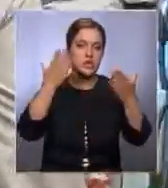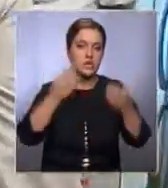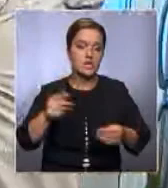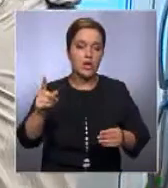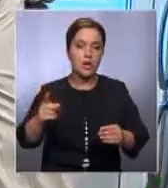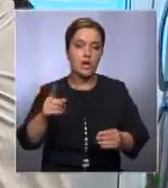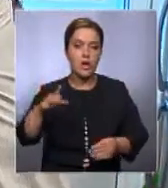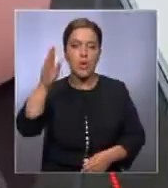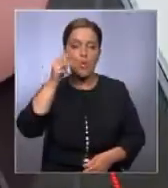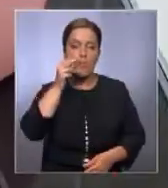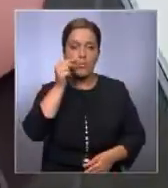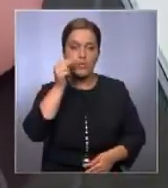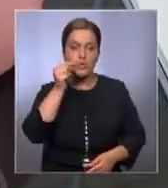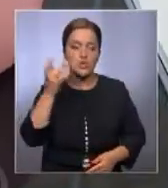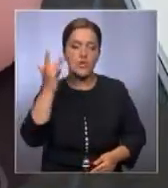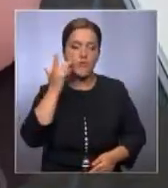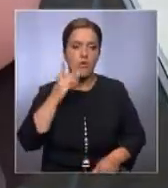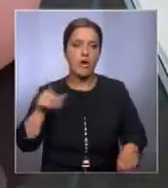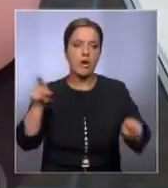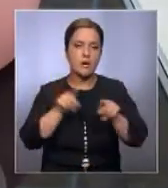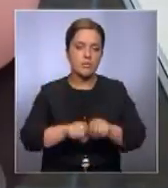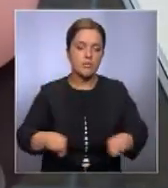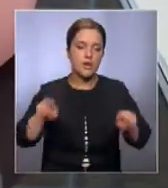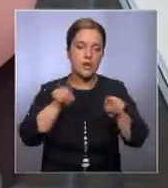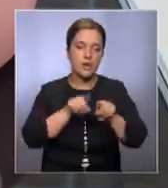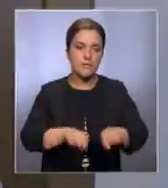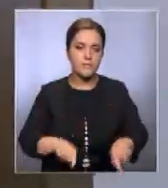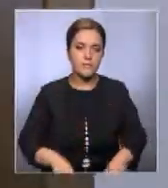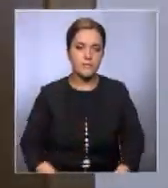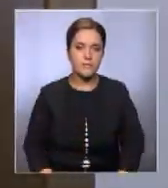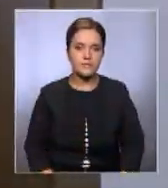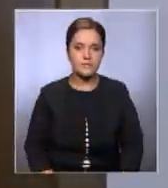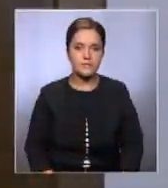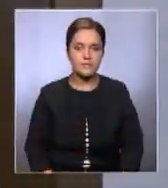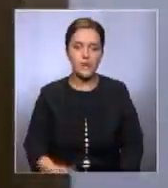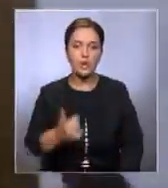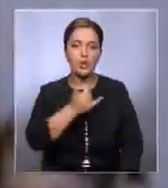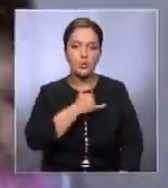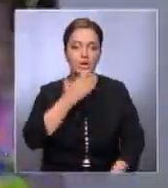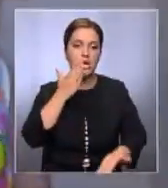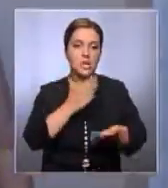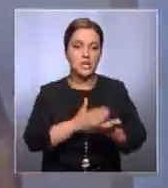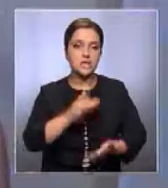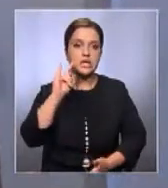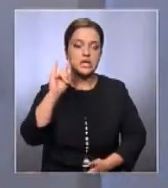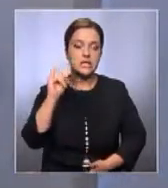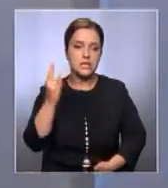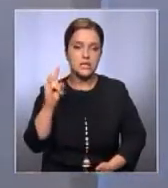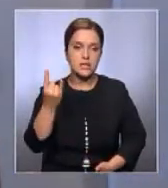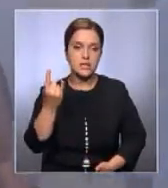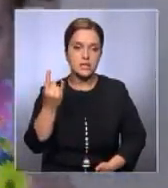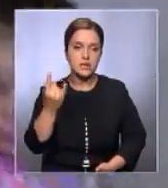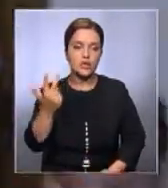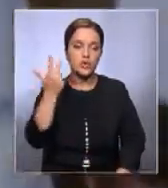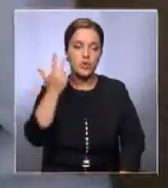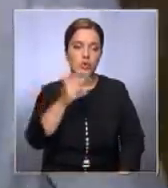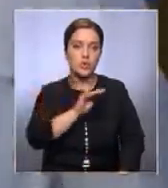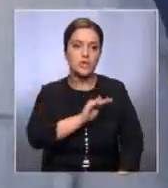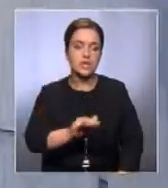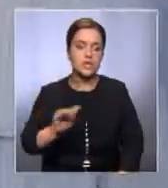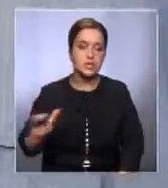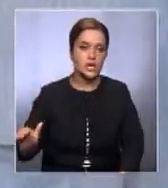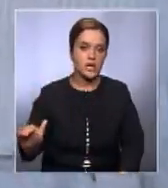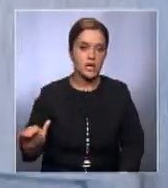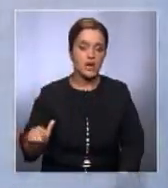семейства Ахмеда Досаева начинается с одной и той же процедуры. Маленькие дети здесь, трое маленьких детей. Вот тазики,